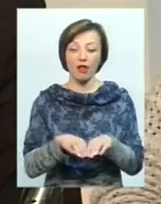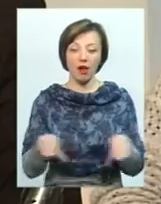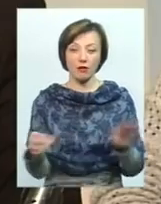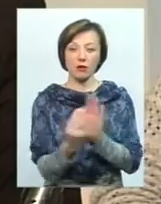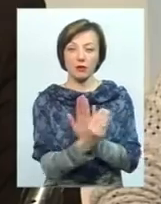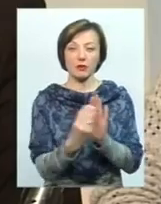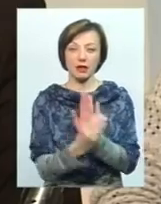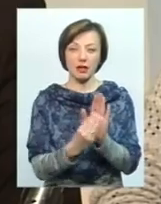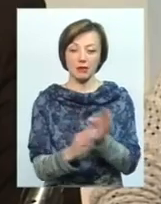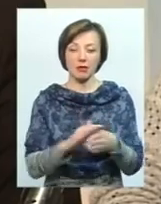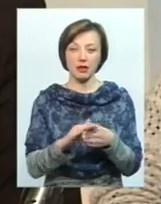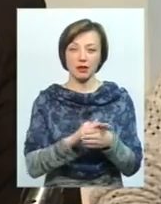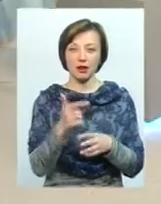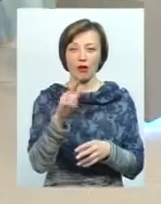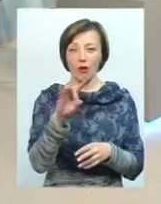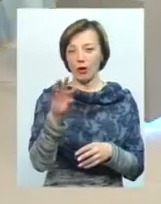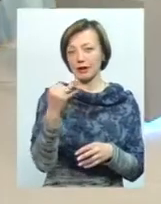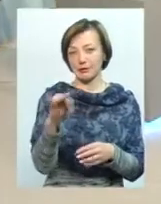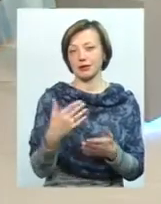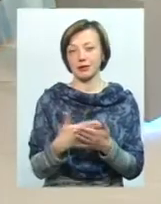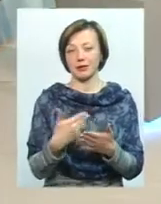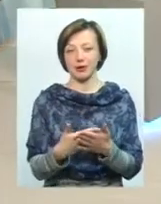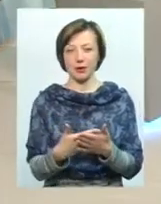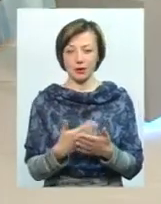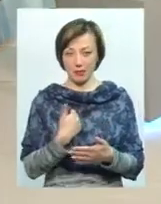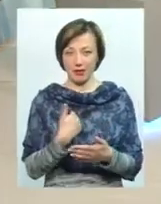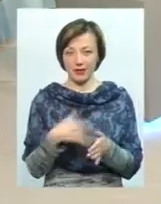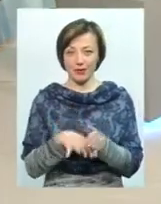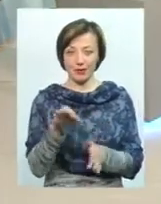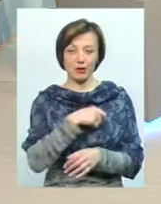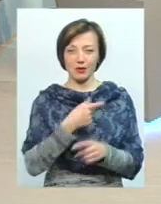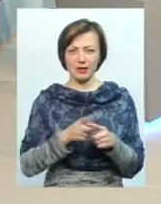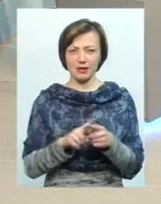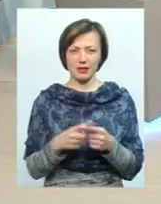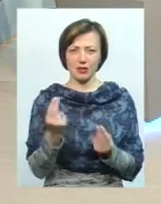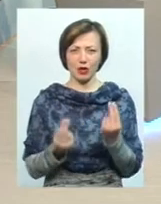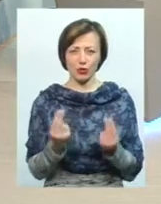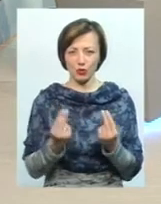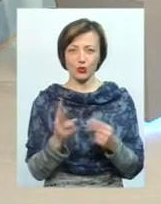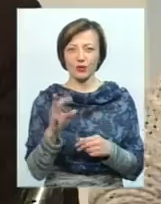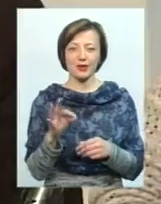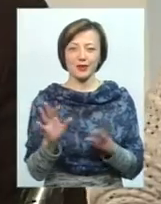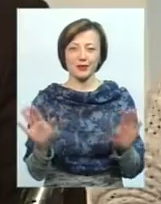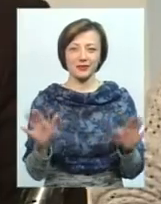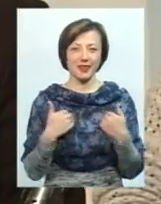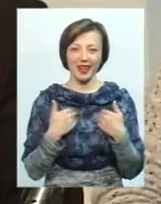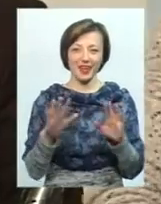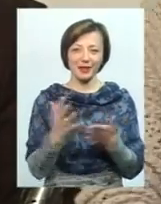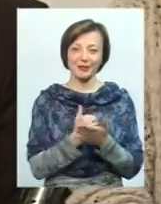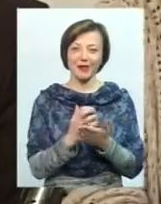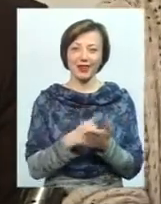нам прізвище Гординський, і Гординського вибору депутата. Це жахту, звичайно. Можете починати ставити лавочки.